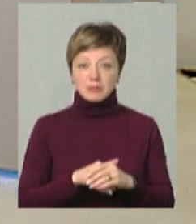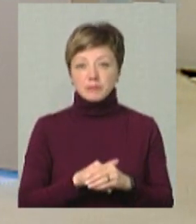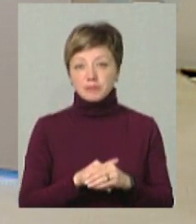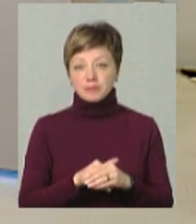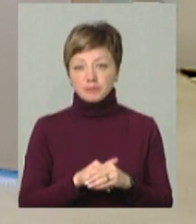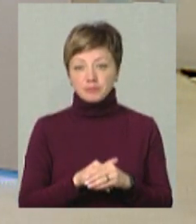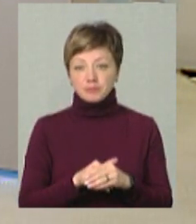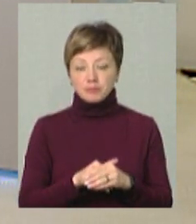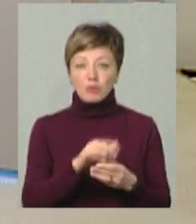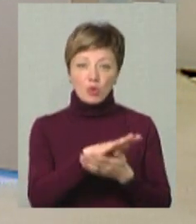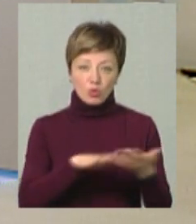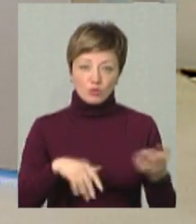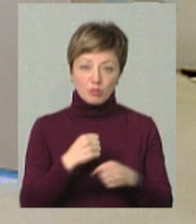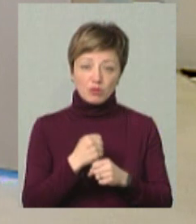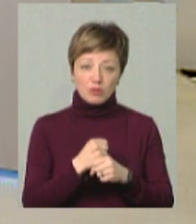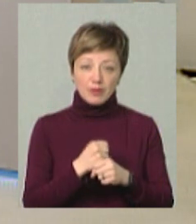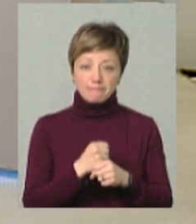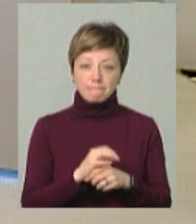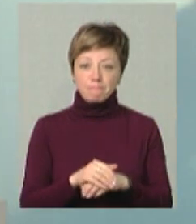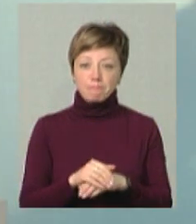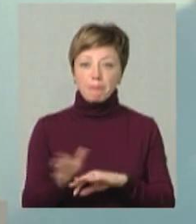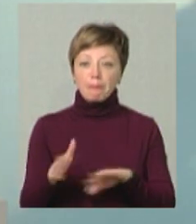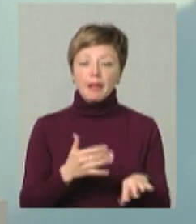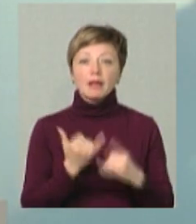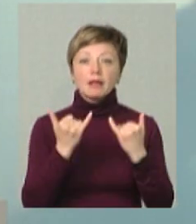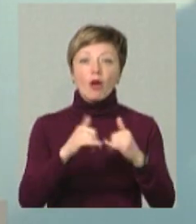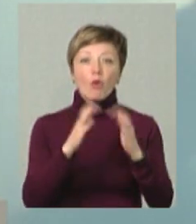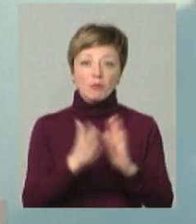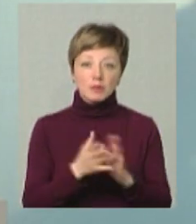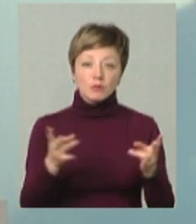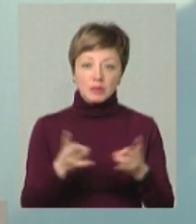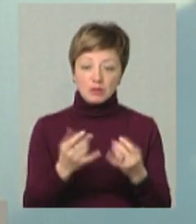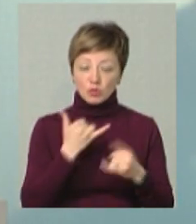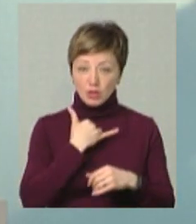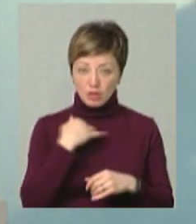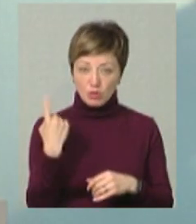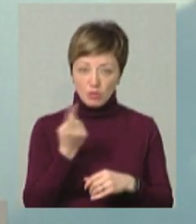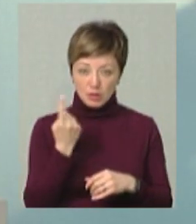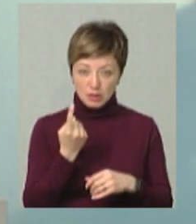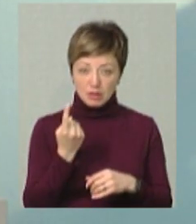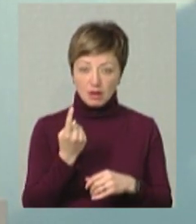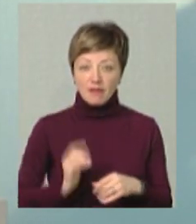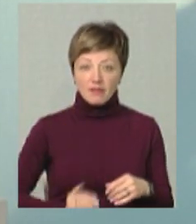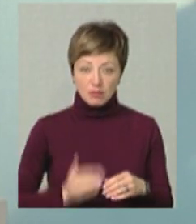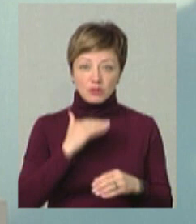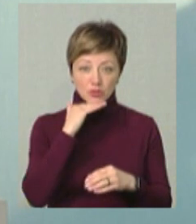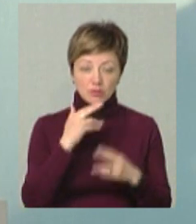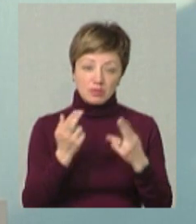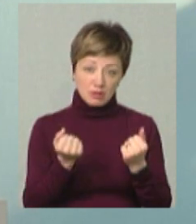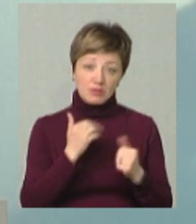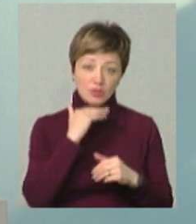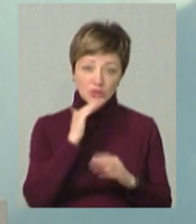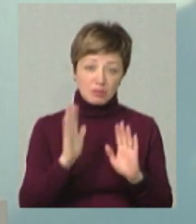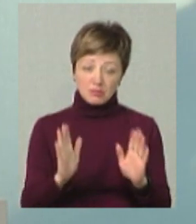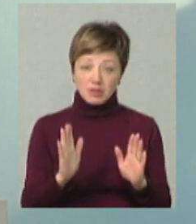і працюють, продовжують працювати. Для того обсягу робіт, необхідного зараз у нашому краї, підрядників вистачає? Вистачає.